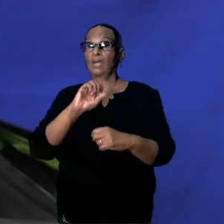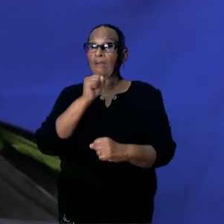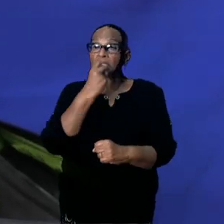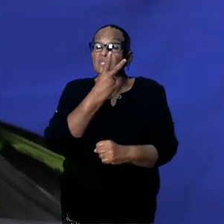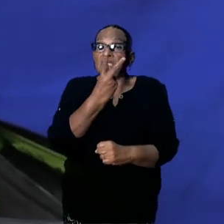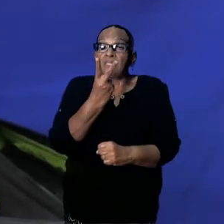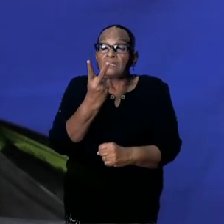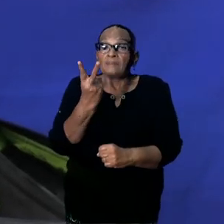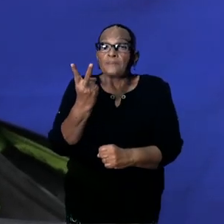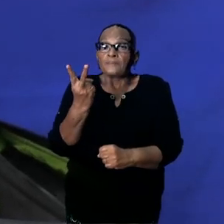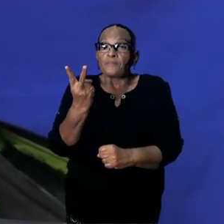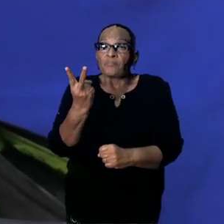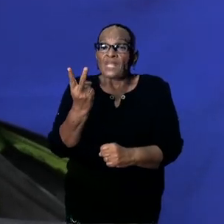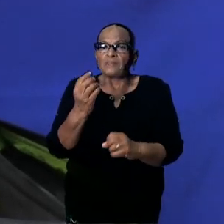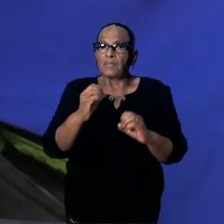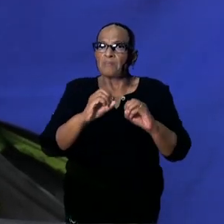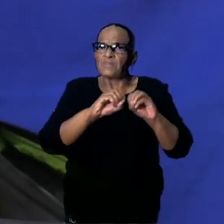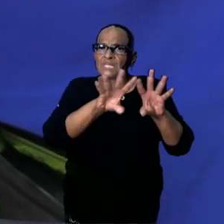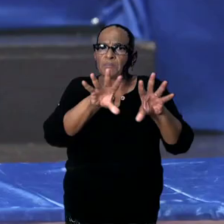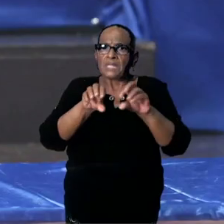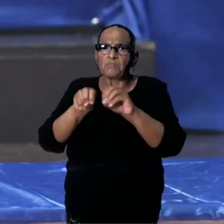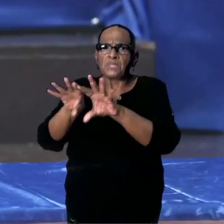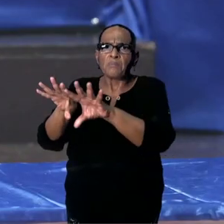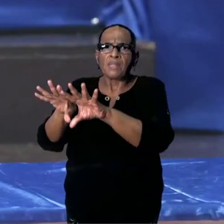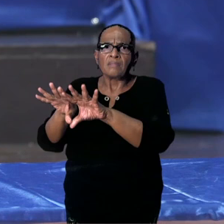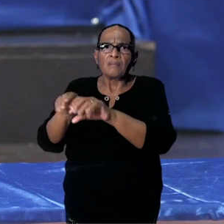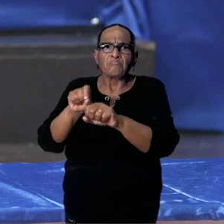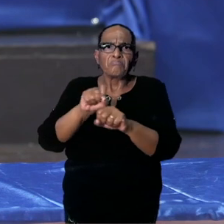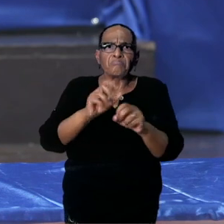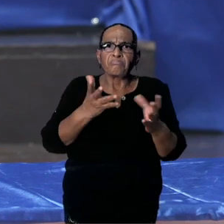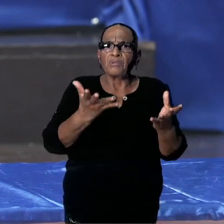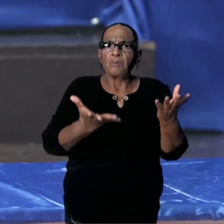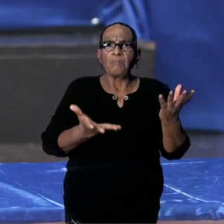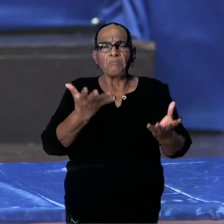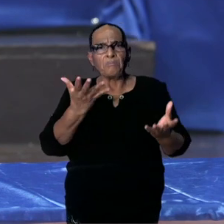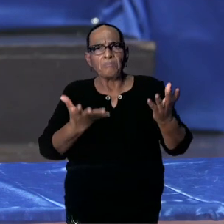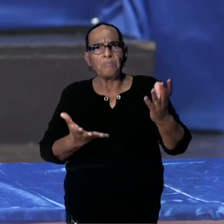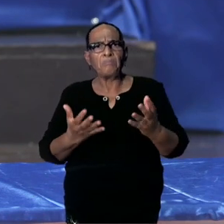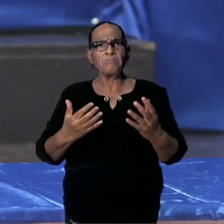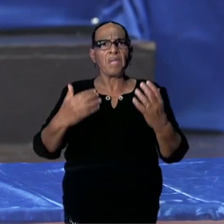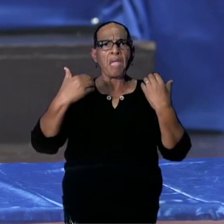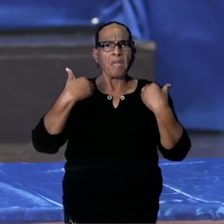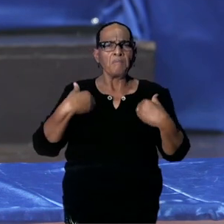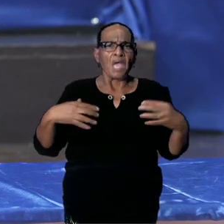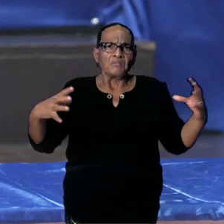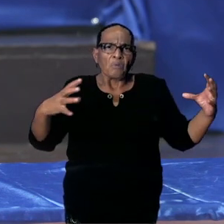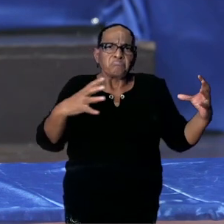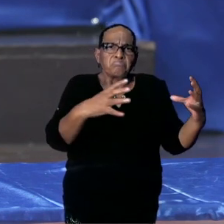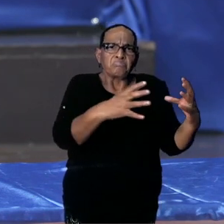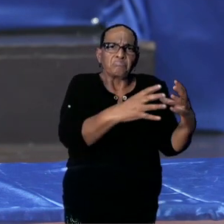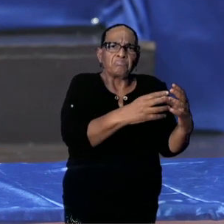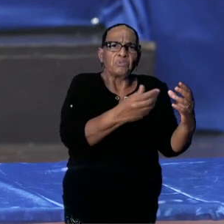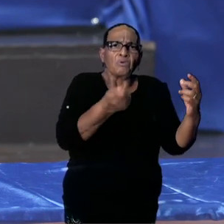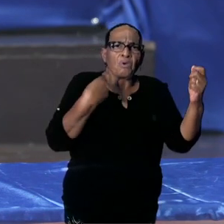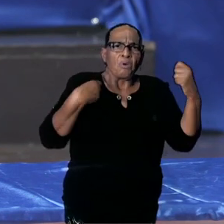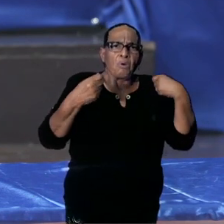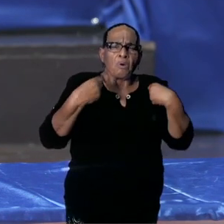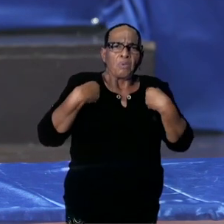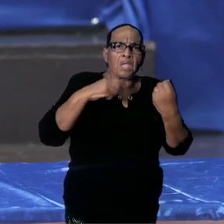dat besmettingen bij het onnodig ophouden in de nabijheid van winkels en supermarkten